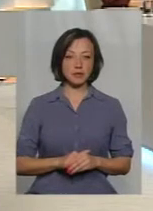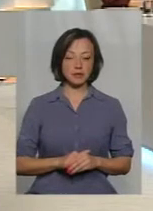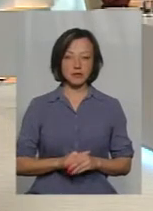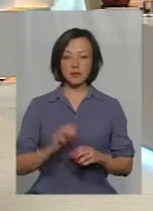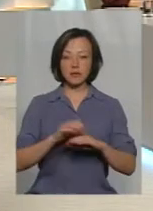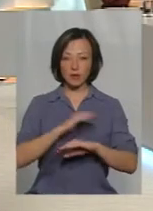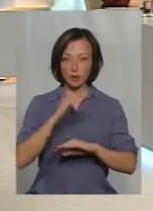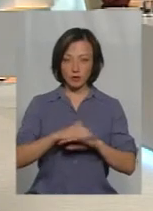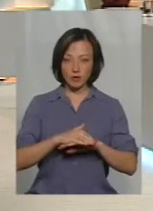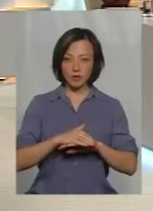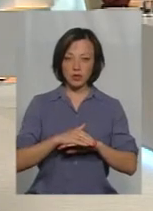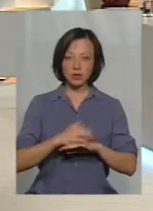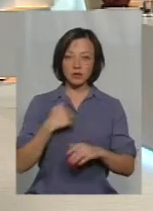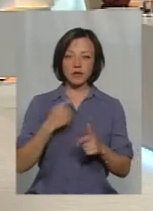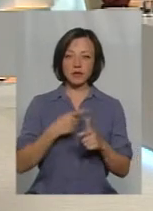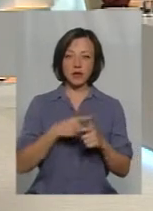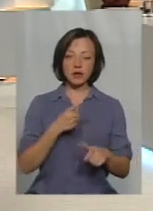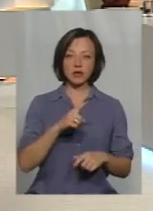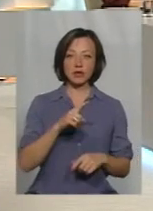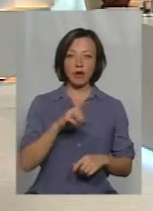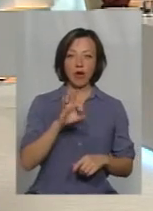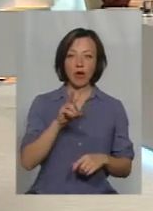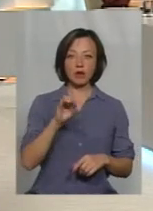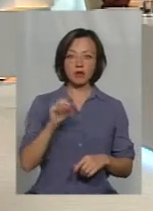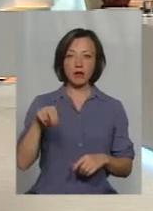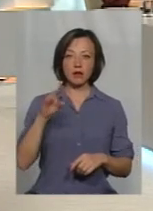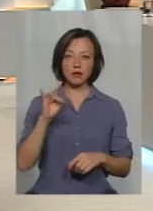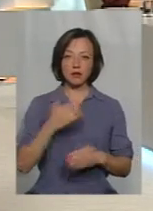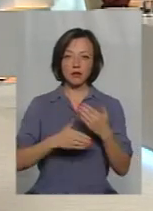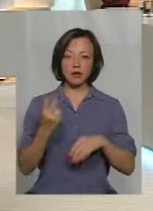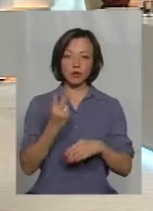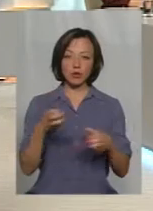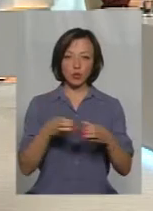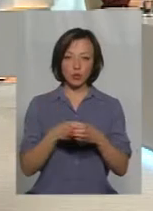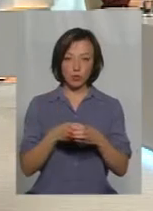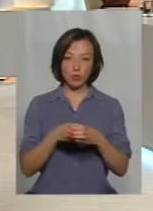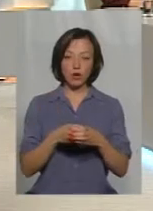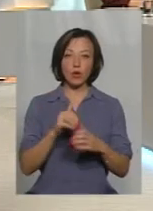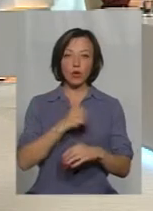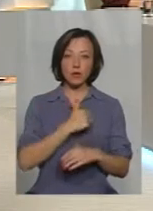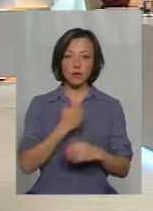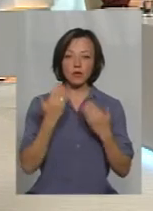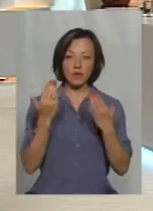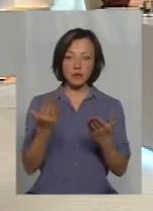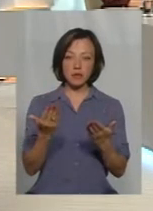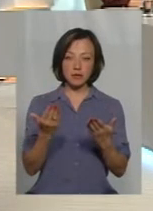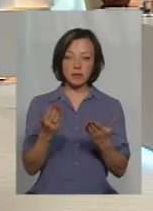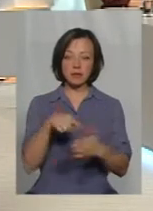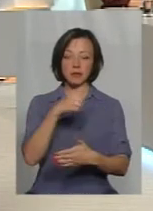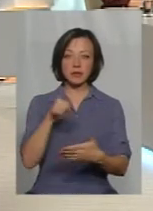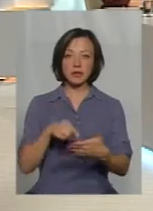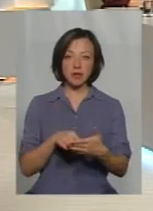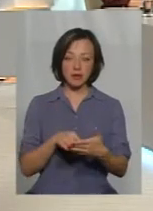Добрий вечір. Мого звати Александр, я в літері групи. І хотів би вам задоволити